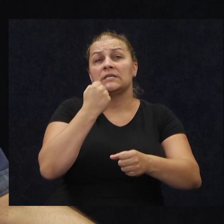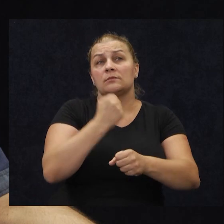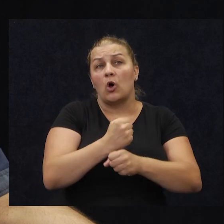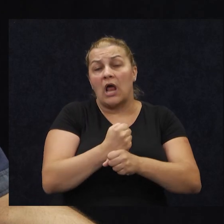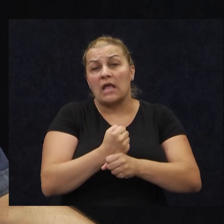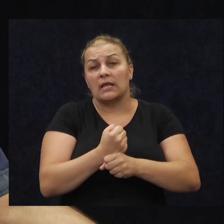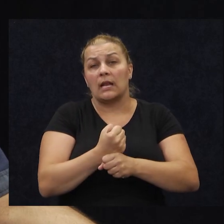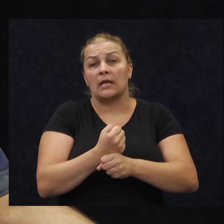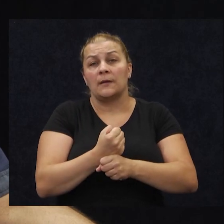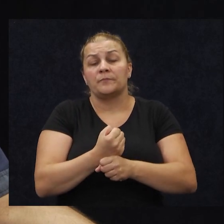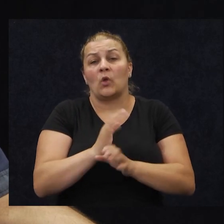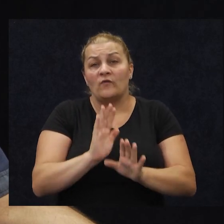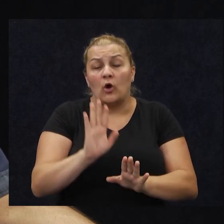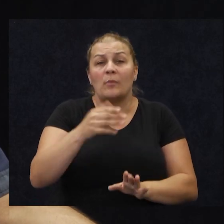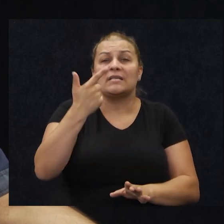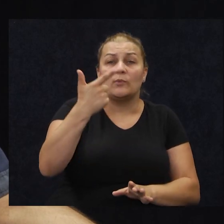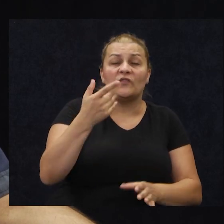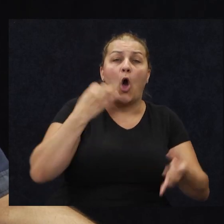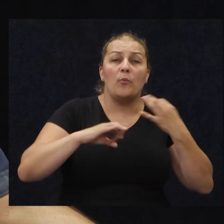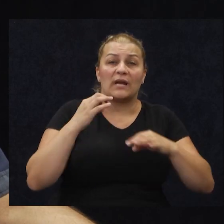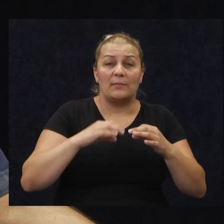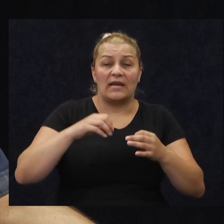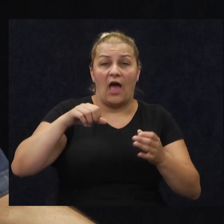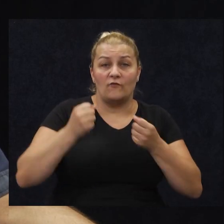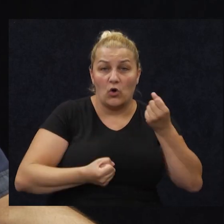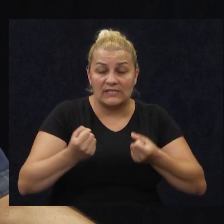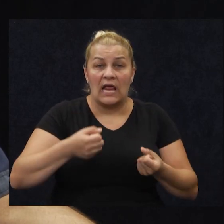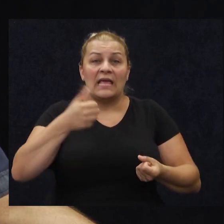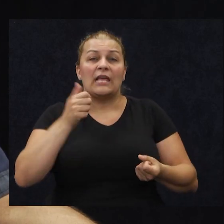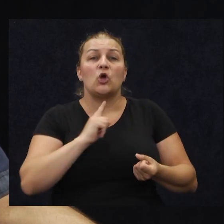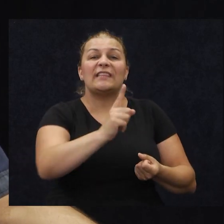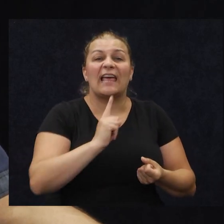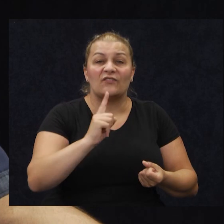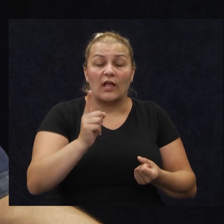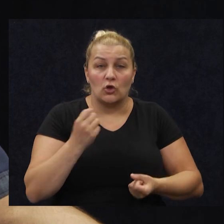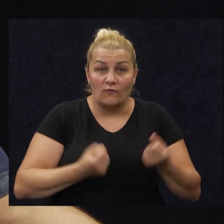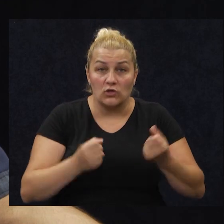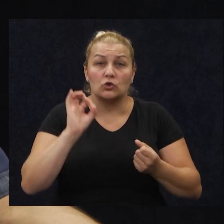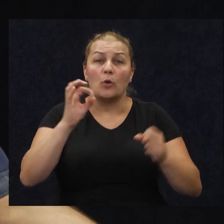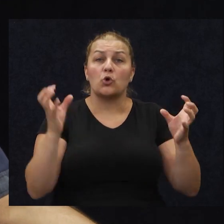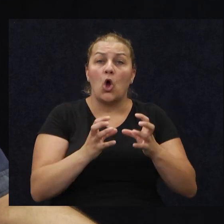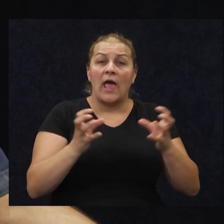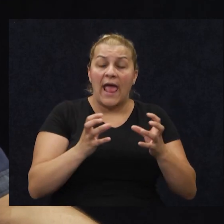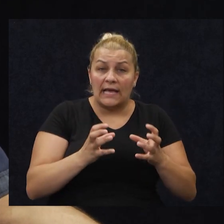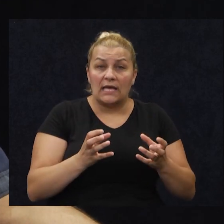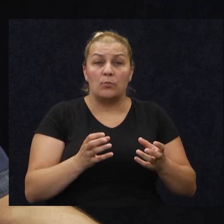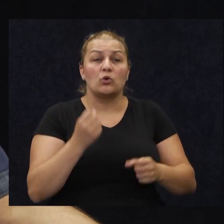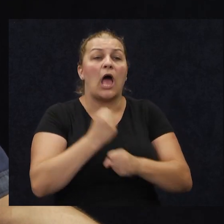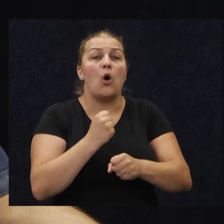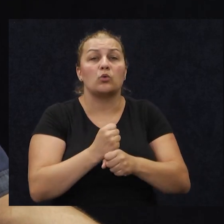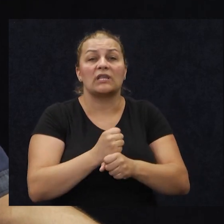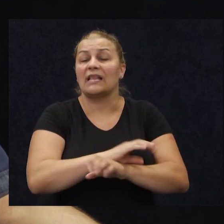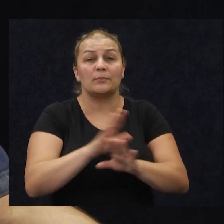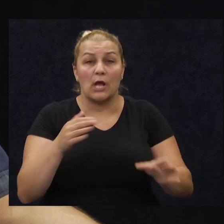dva opremljena vozila, jedan pokretni centar veza, jedno interventno vozilo, dobru, igranu ekipu, spremnu odraditi bilo šta.